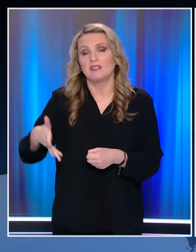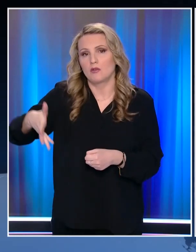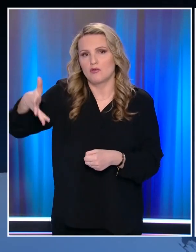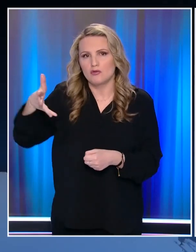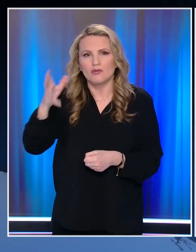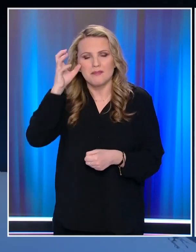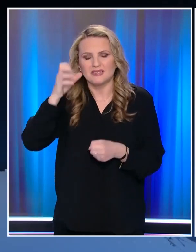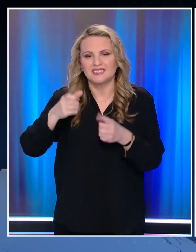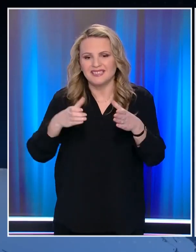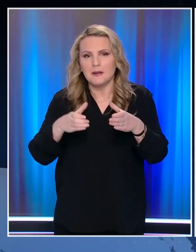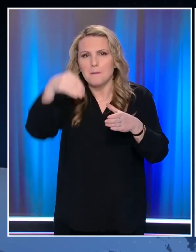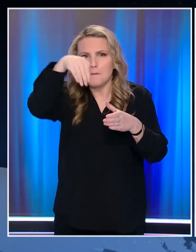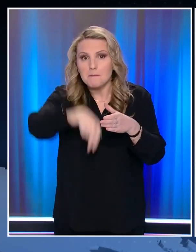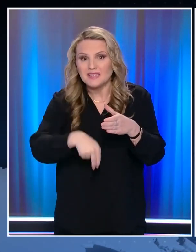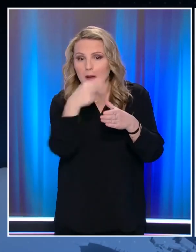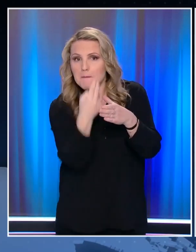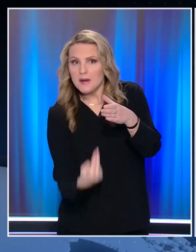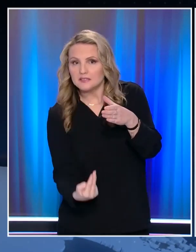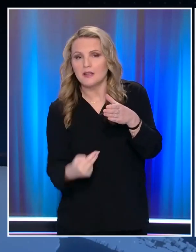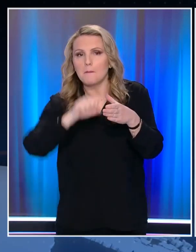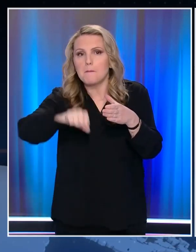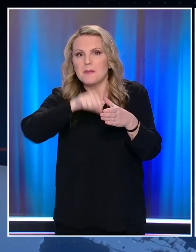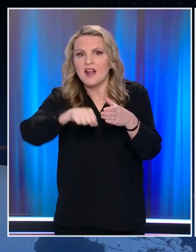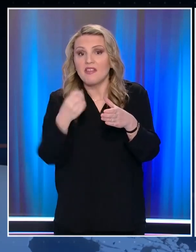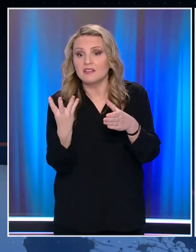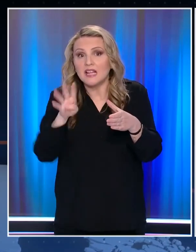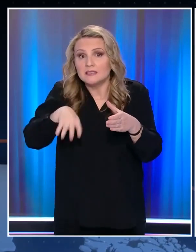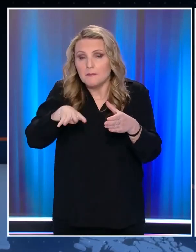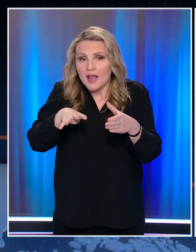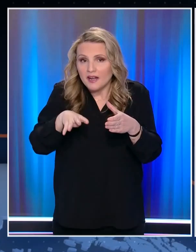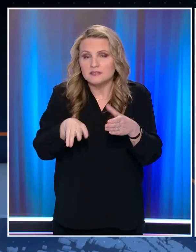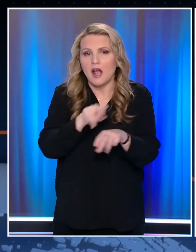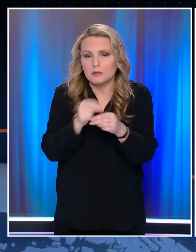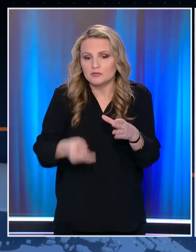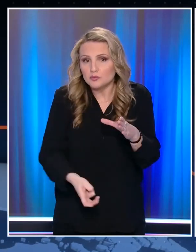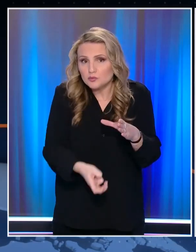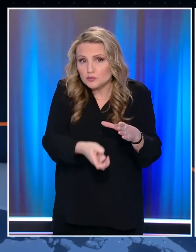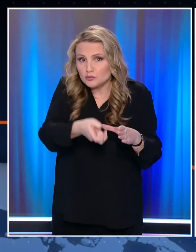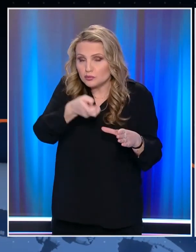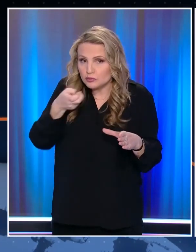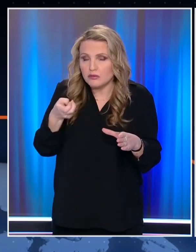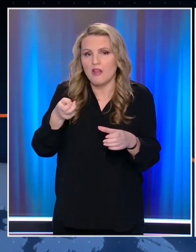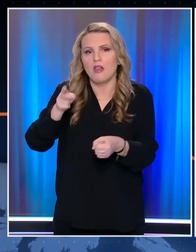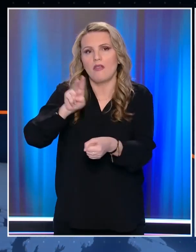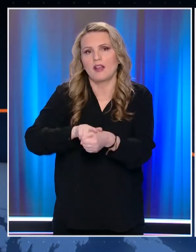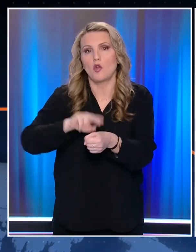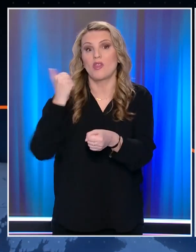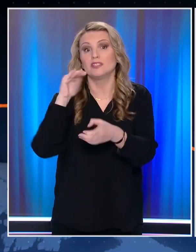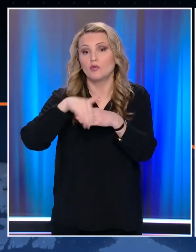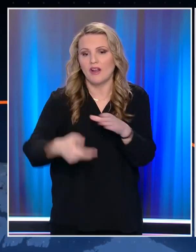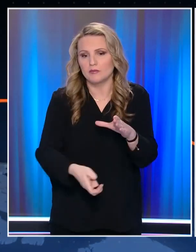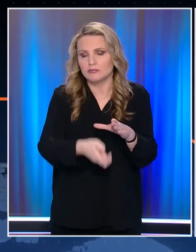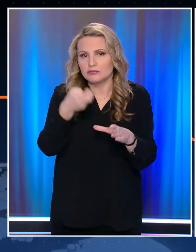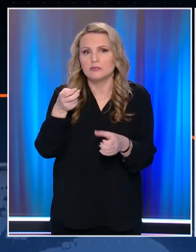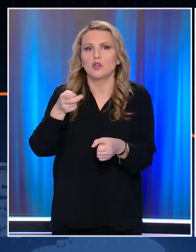πεντάχρονου αγοριού Που βρισκόταν παγιδευμένο επί τέσσερις ημέρες Μέσα σε ένα πηγάδι Οι διασώστες ανέσυραν χθες το βράδυ